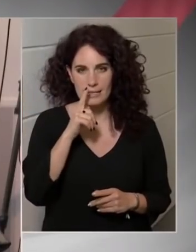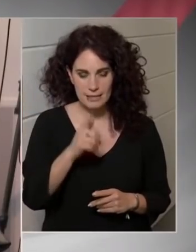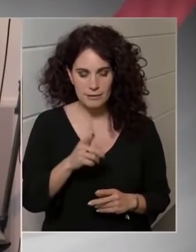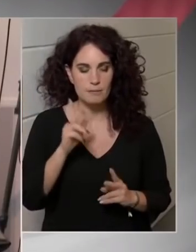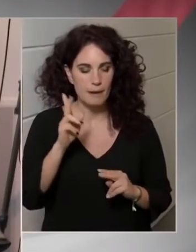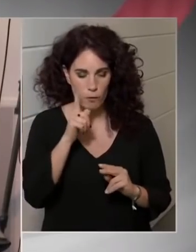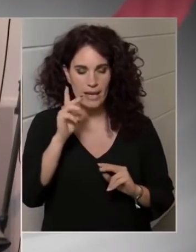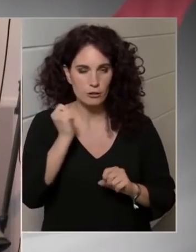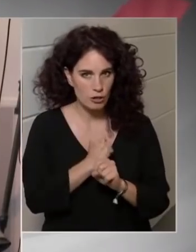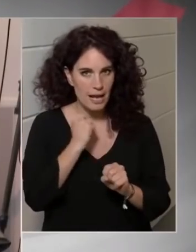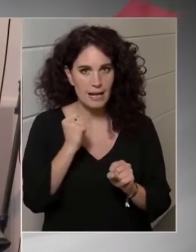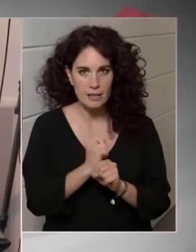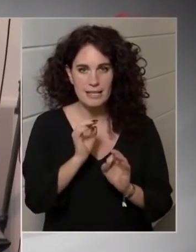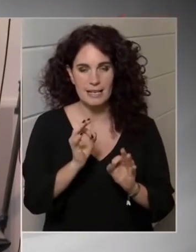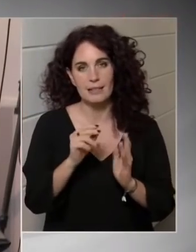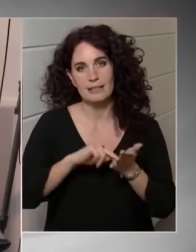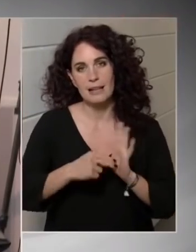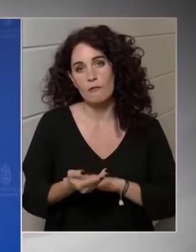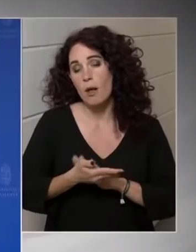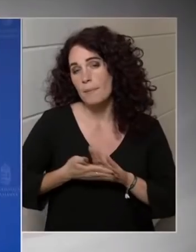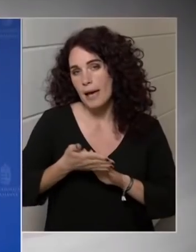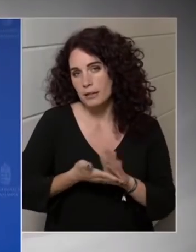fogják csinálni az eredeti tervek szerint.